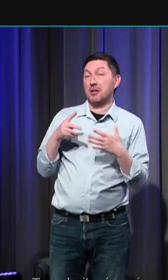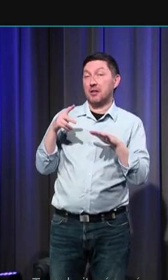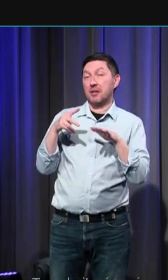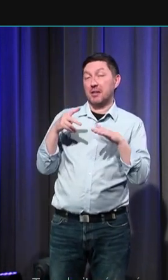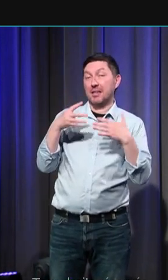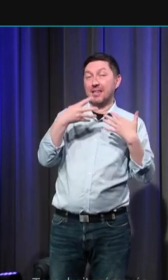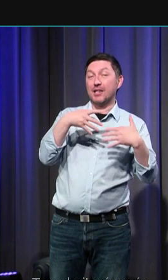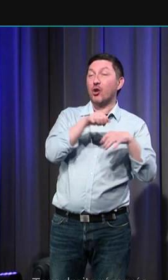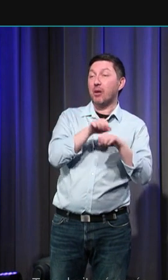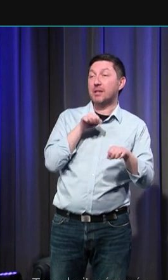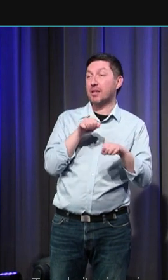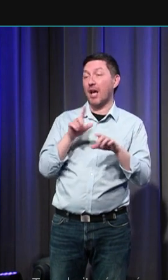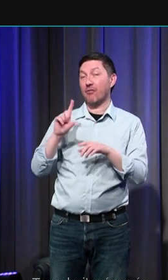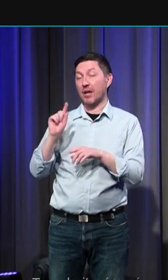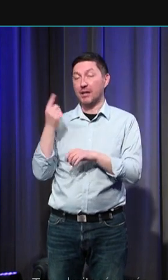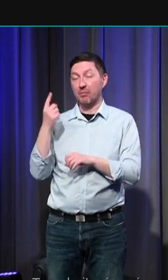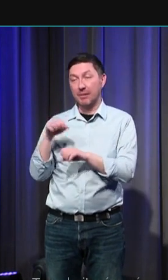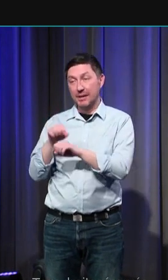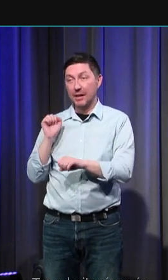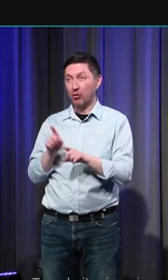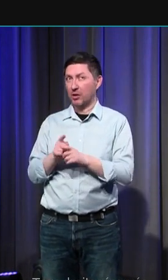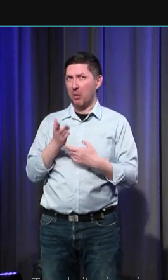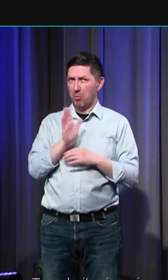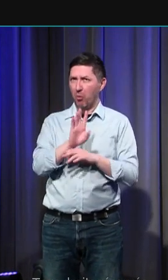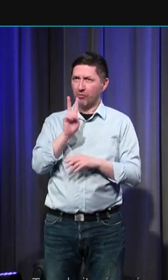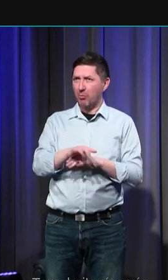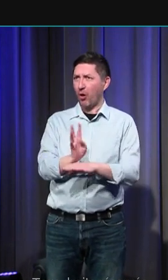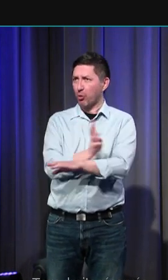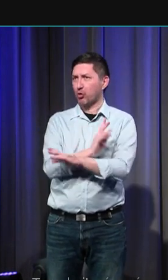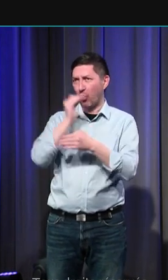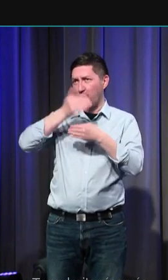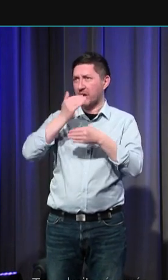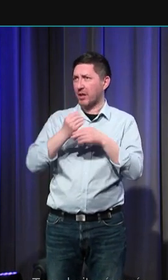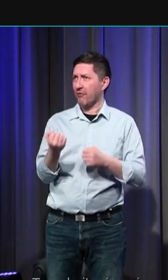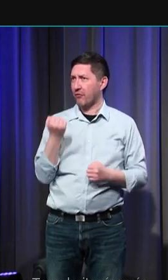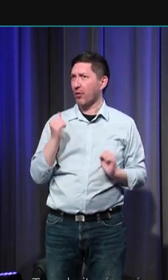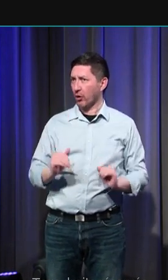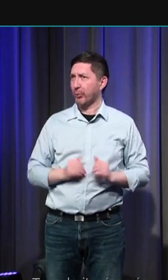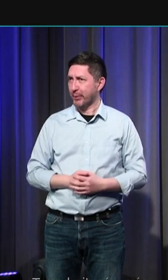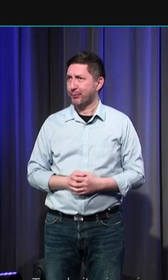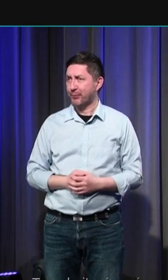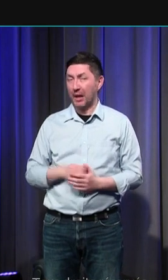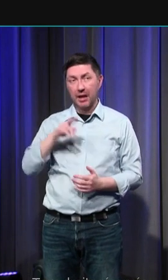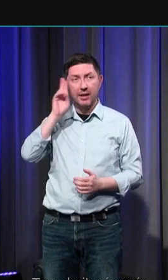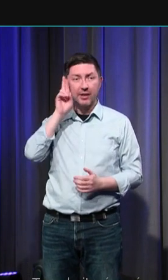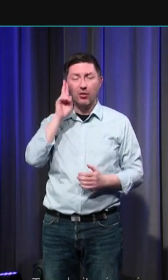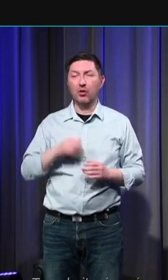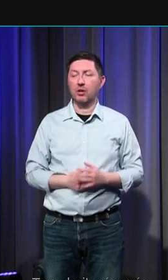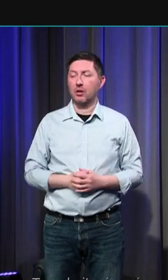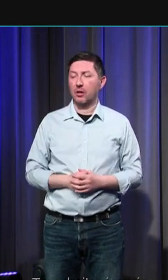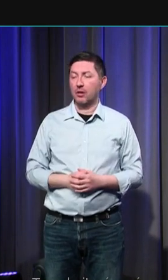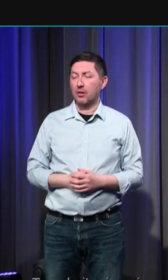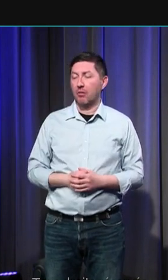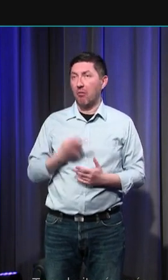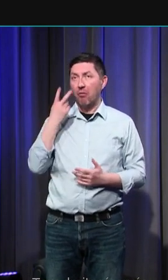siècle d'insister sur la force des émotions au Moyen-Âge on est frappé en effet par leur omniprésence